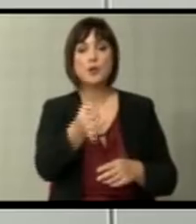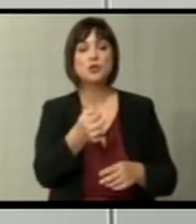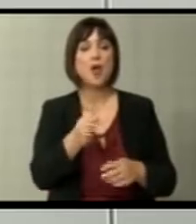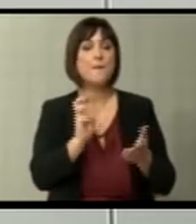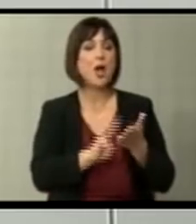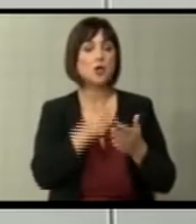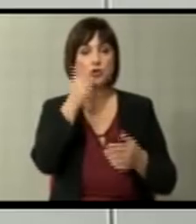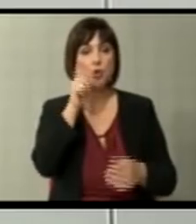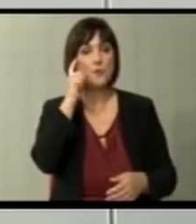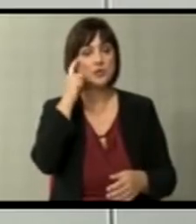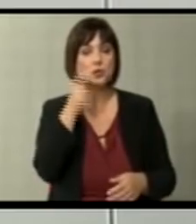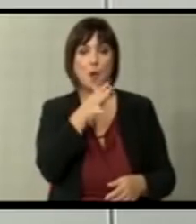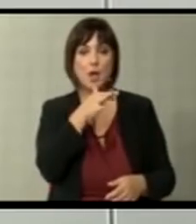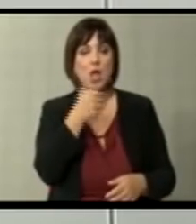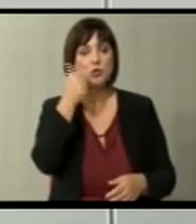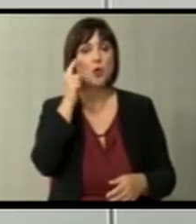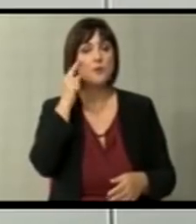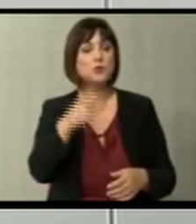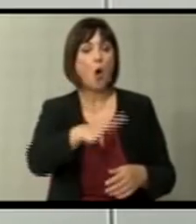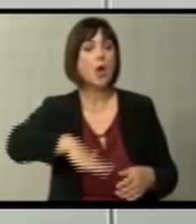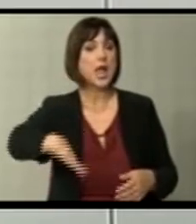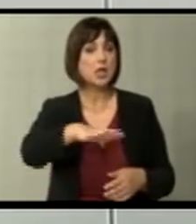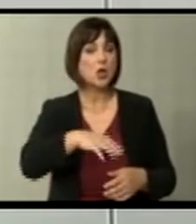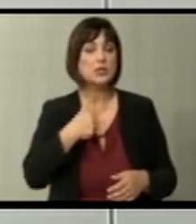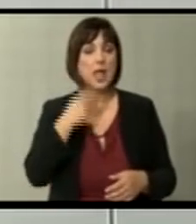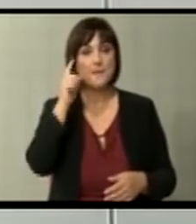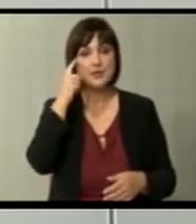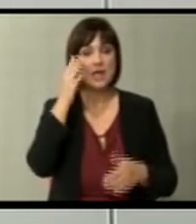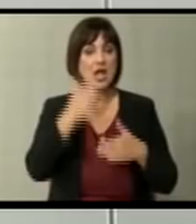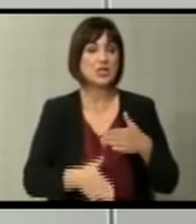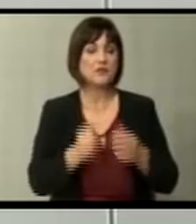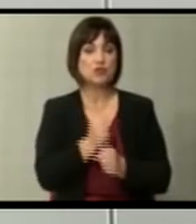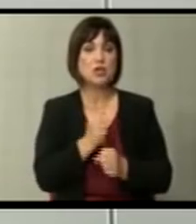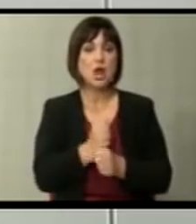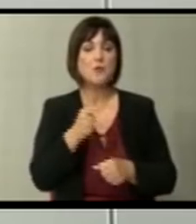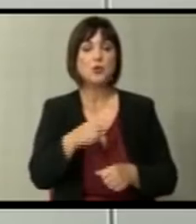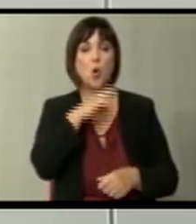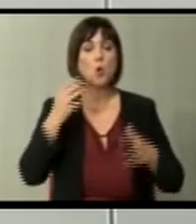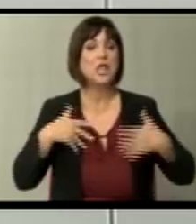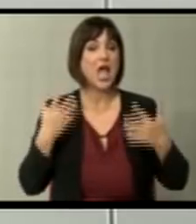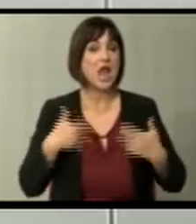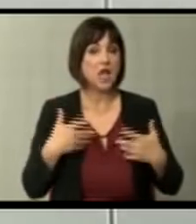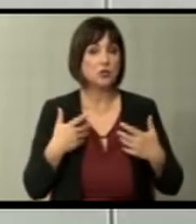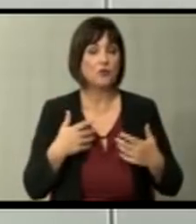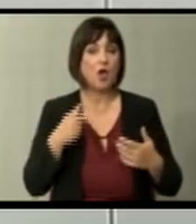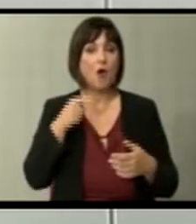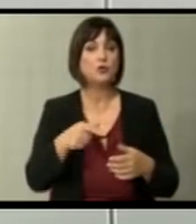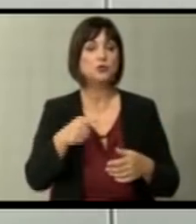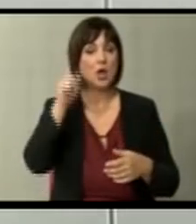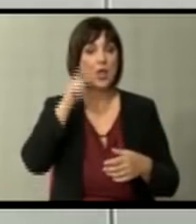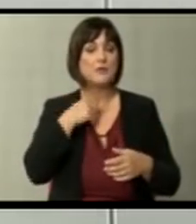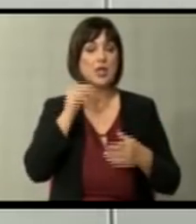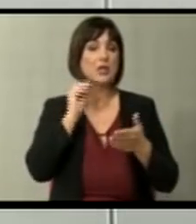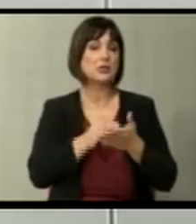Макрон што мисли со Македонија, што мисли со овај регион. Зачи, ние мислејме дека е завршена работата и толку се радувавме Бундес тако што нија